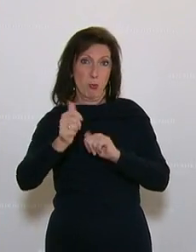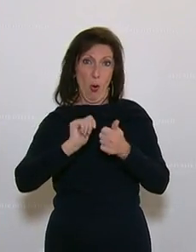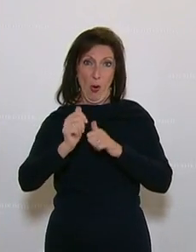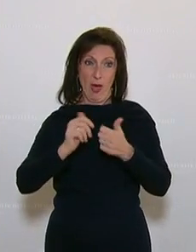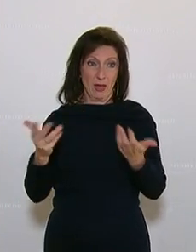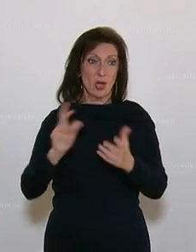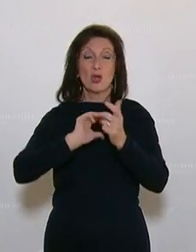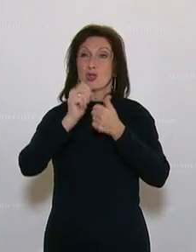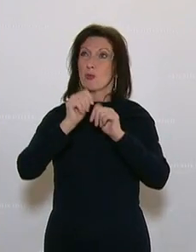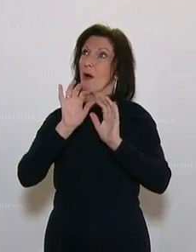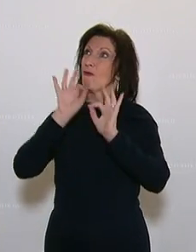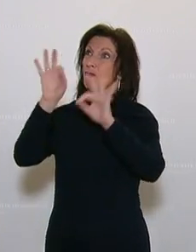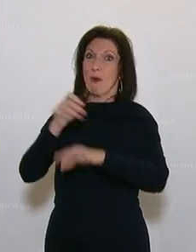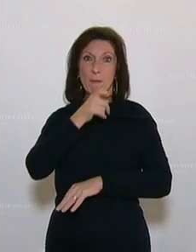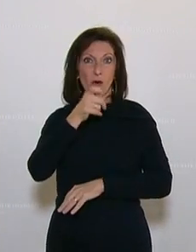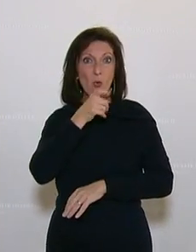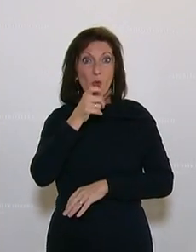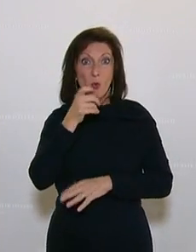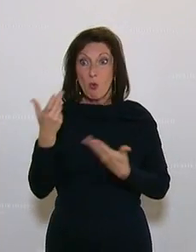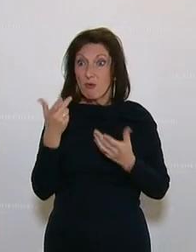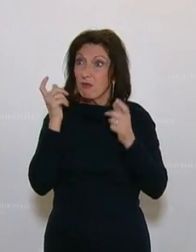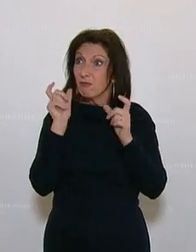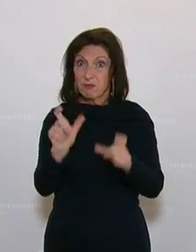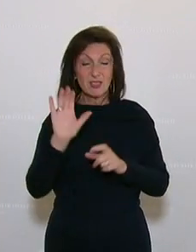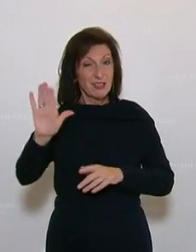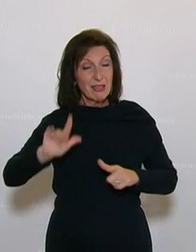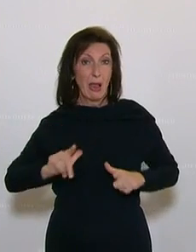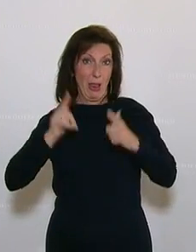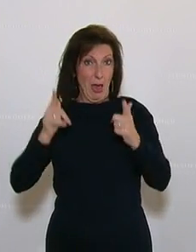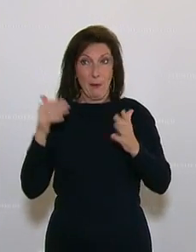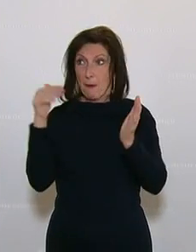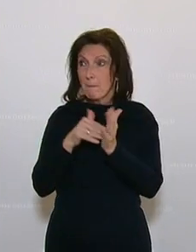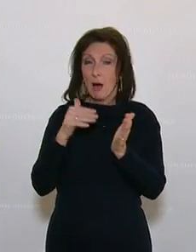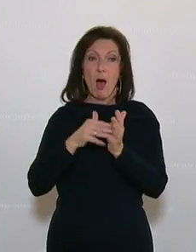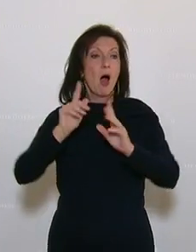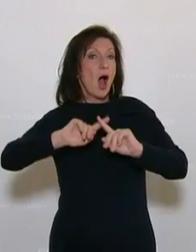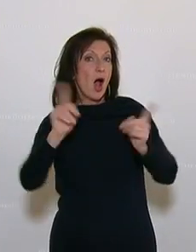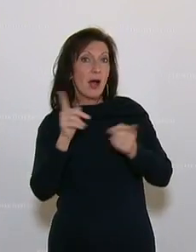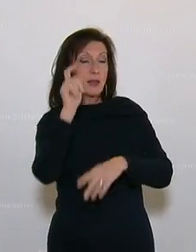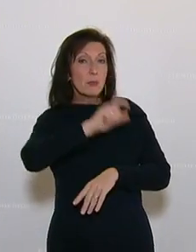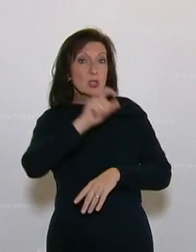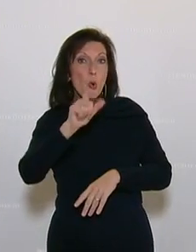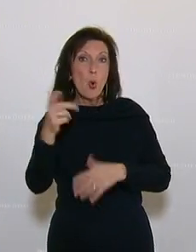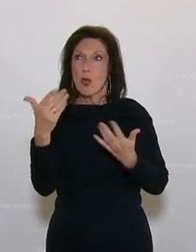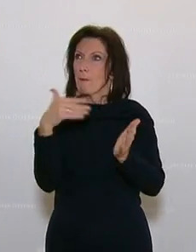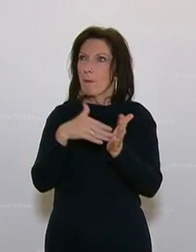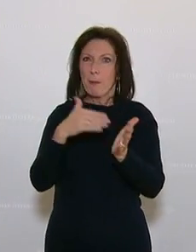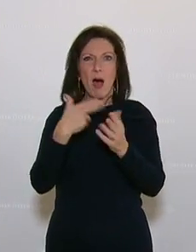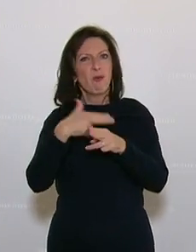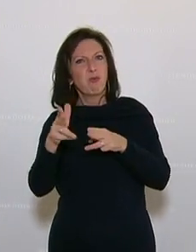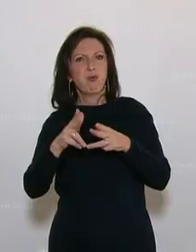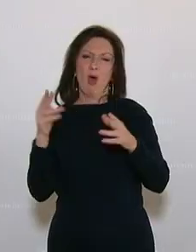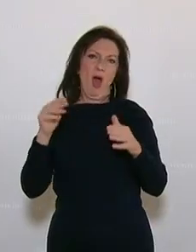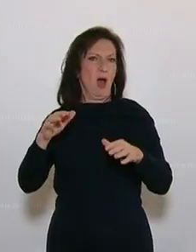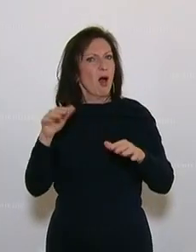Sportkursanbieter. Für viele ist ein wichtiger Fixpunkt und Ausgleich zum Berufsleben, für andere ein sozialer Treffpunkt. Andere wiederum sind